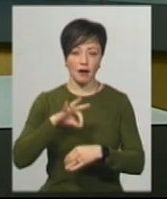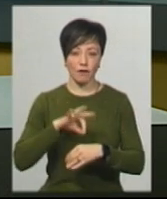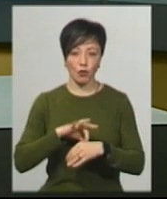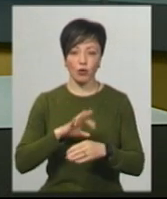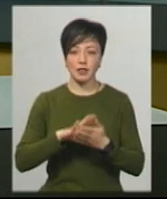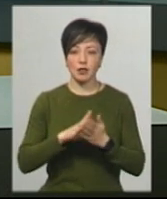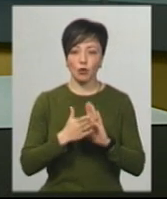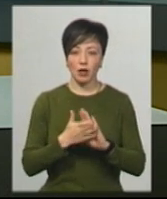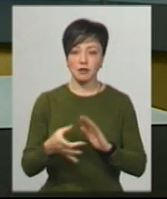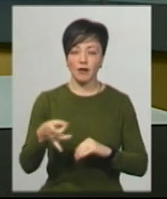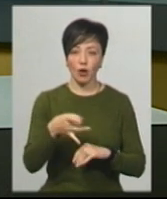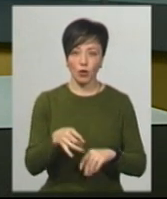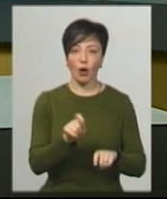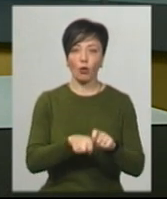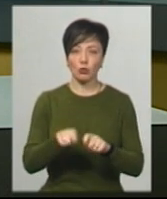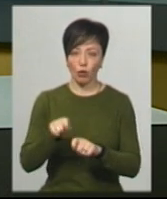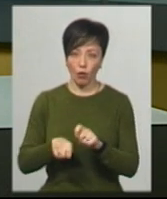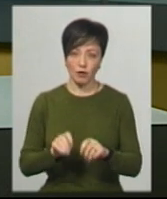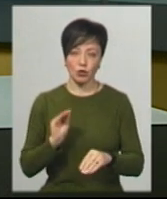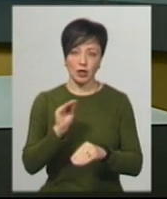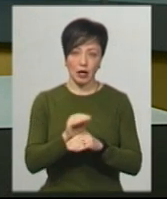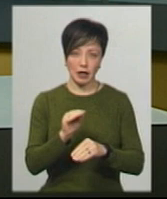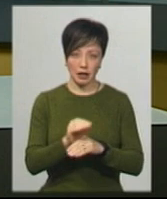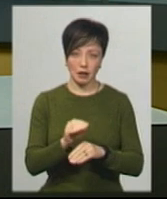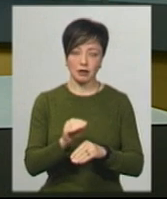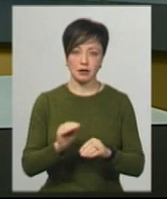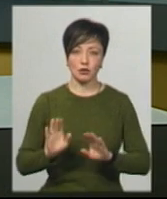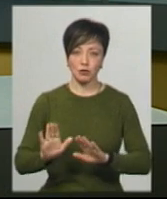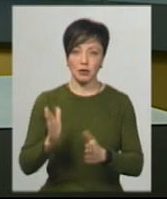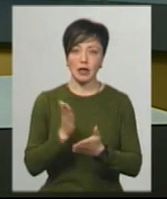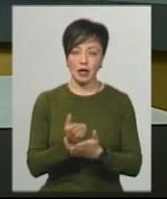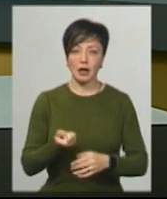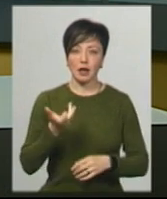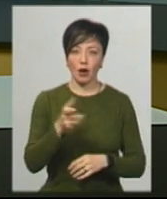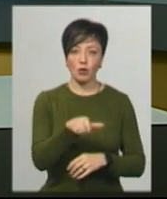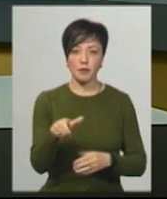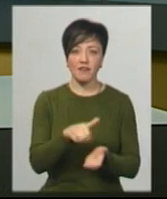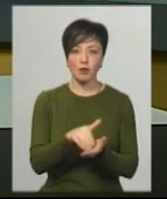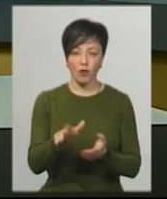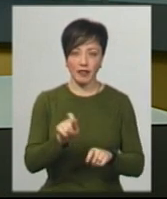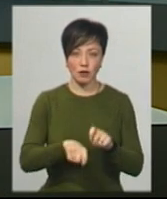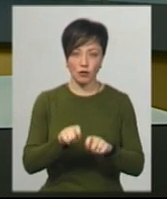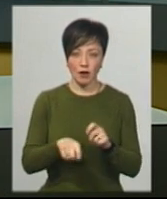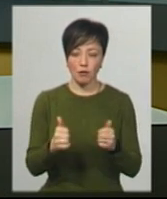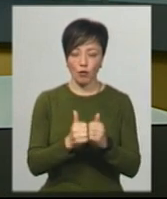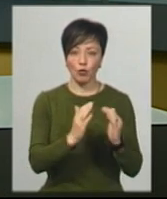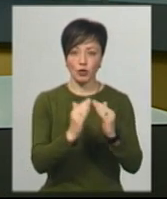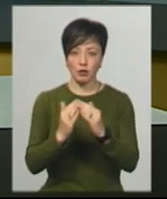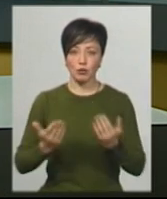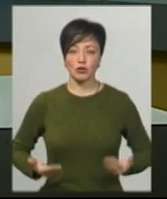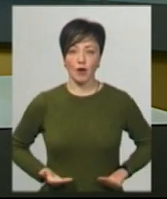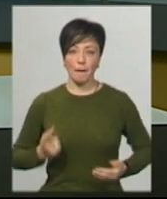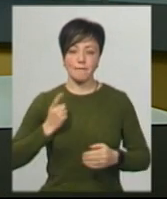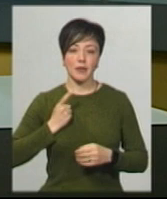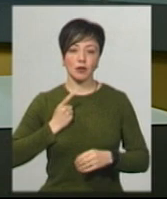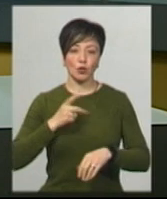Ситуація у районі контрольована, додає Роман Примуш. Є кілька осіб, які відмовились від тестування. Поруч будинків, де вони проживають,